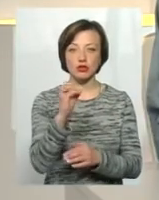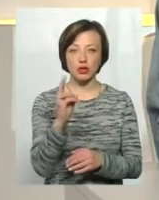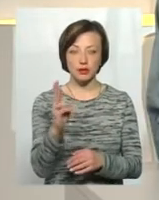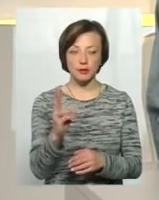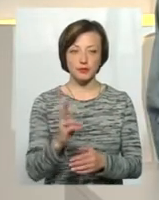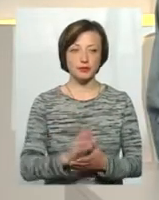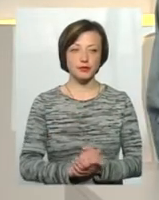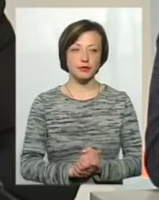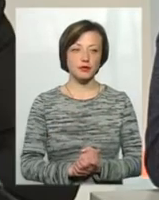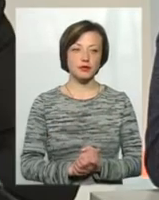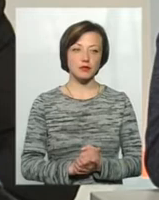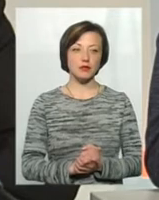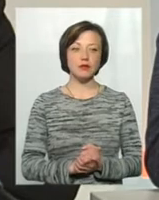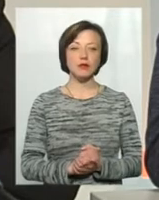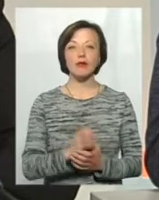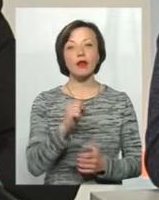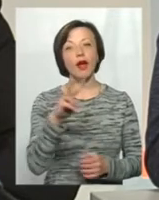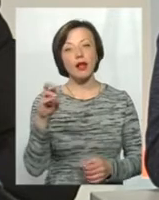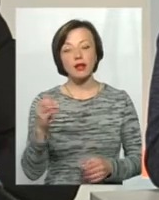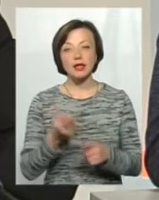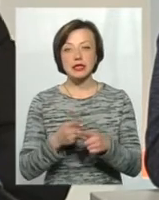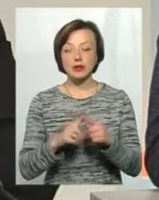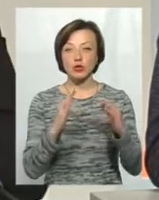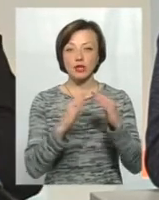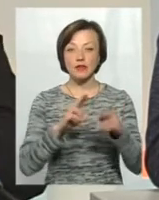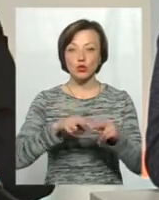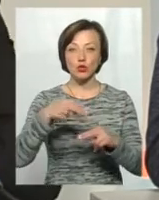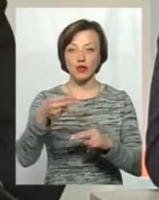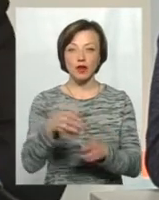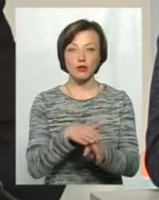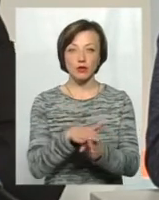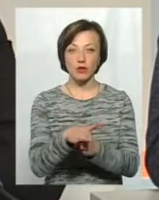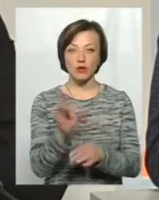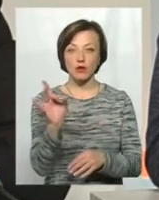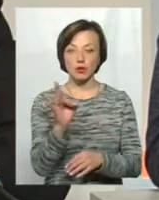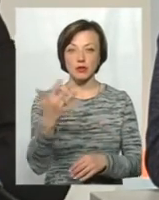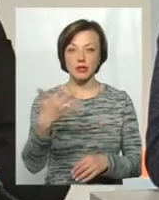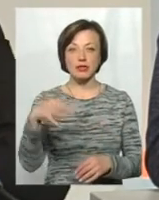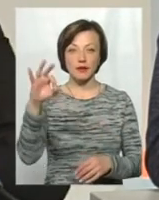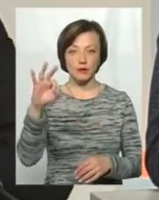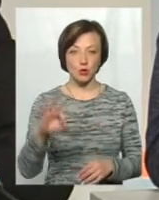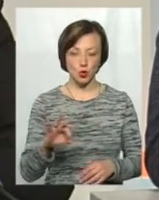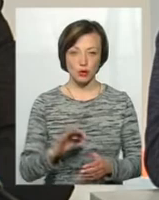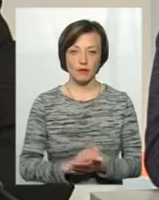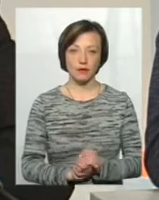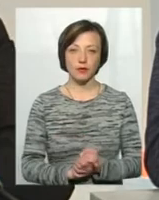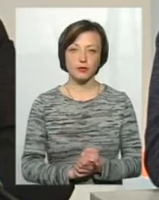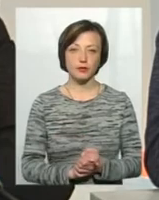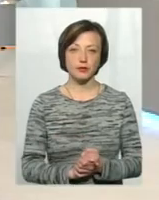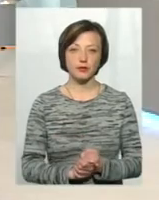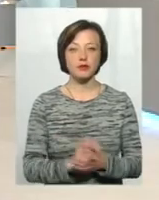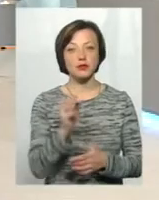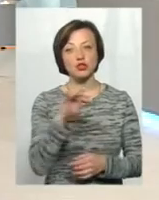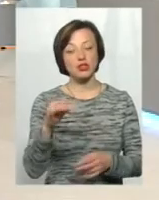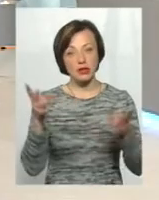Але щодо цих будинків відшкодування відбувається у розмірі 50%. Чи